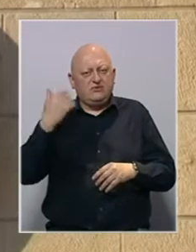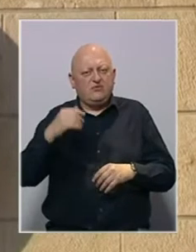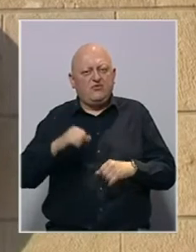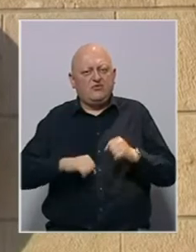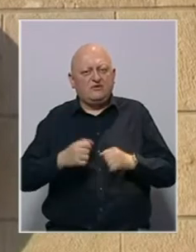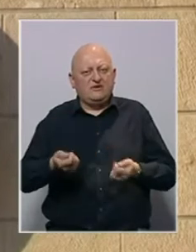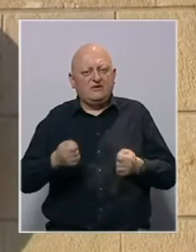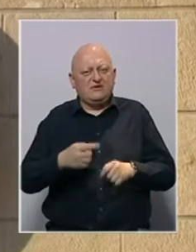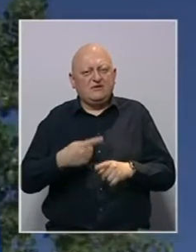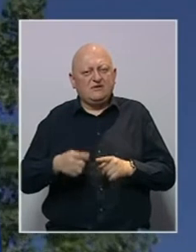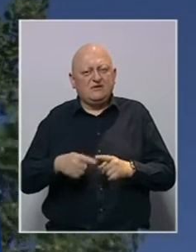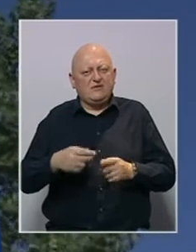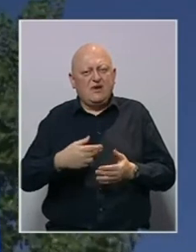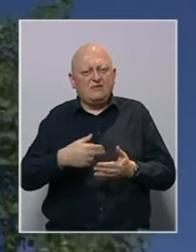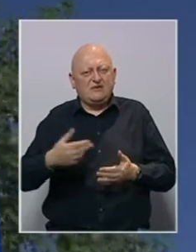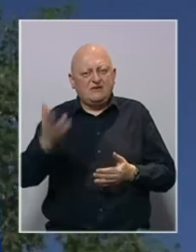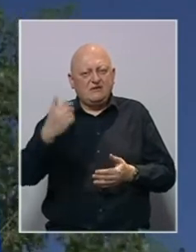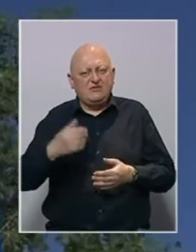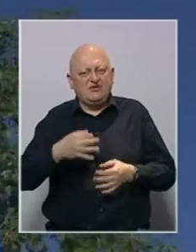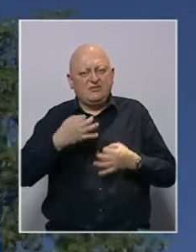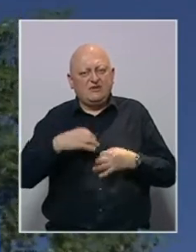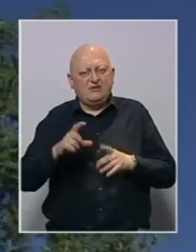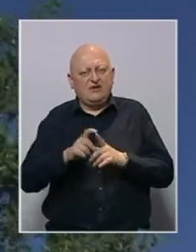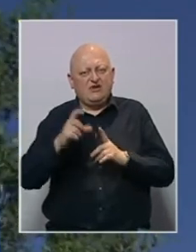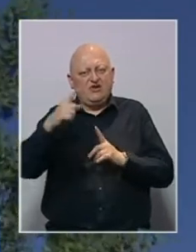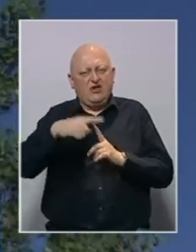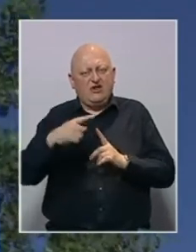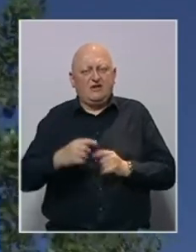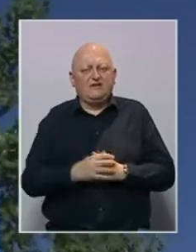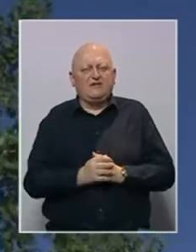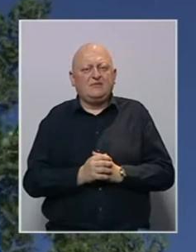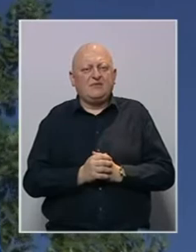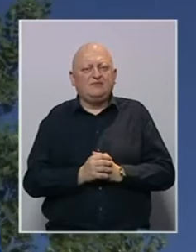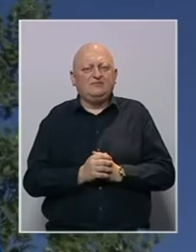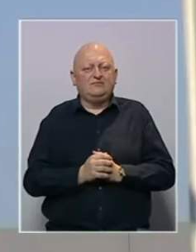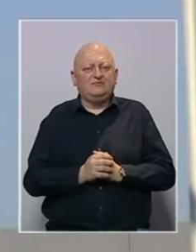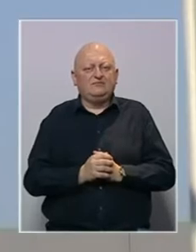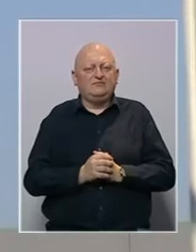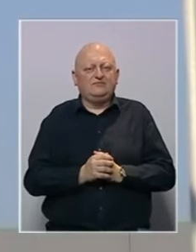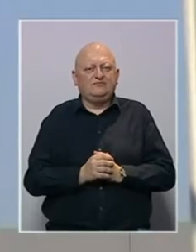ranije bio u funkciji zatvoren za vrijeme administracije bivšeg predsjednika Donalda Trumpa.